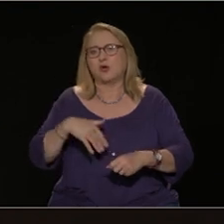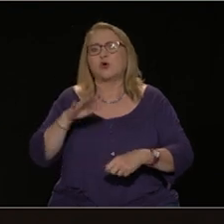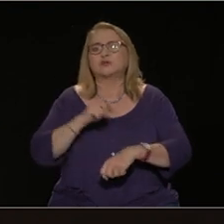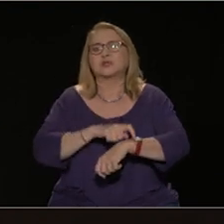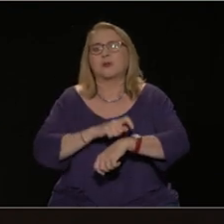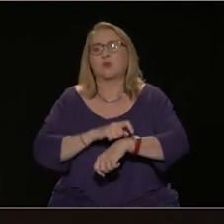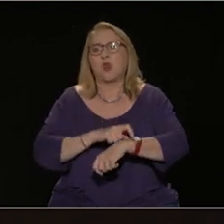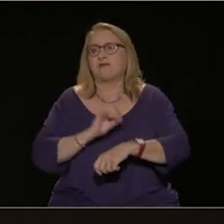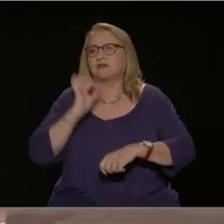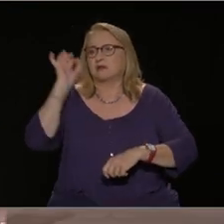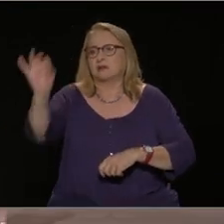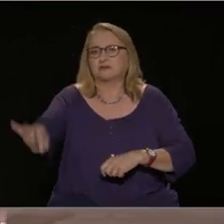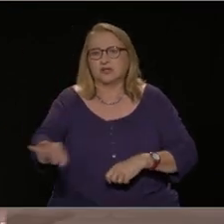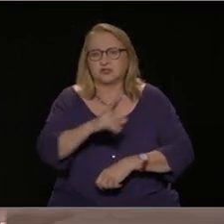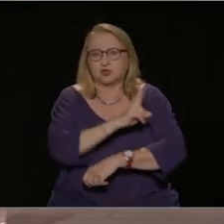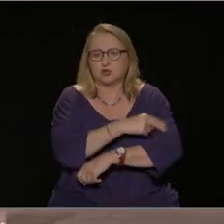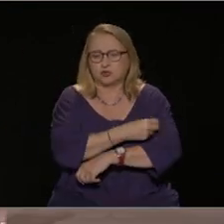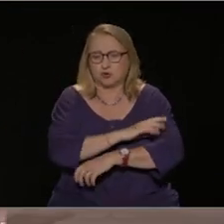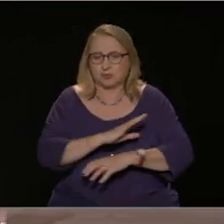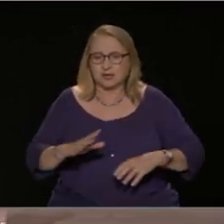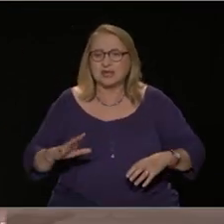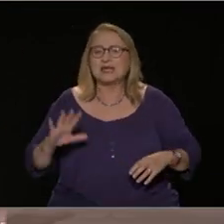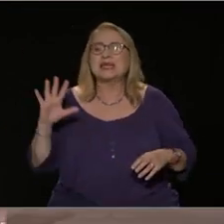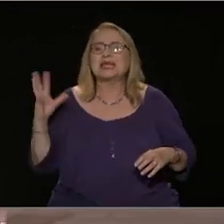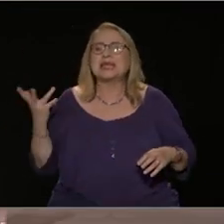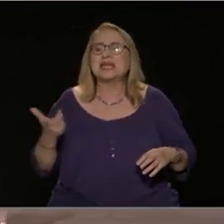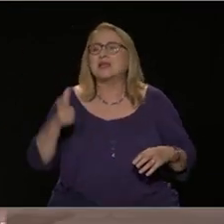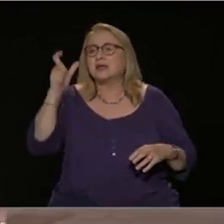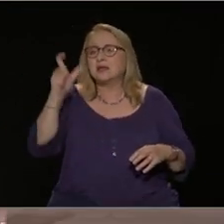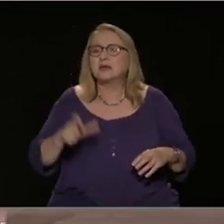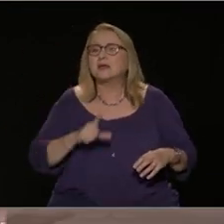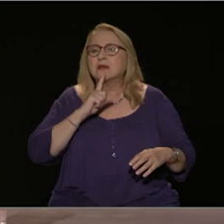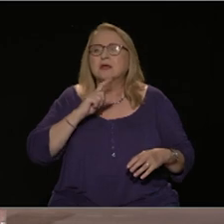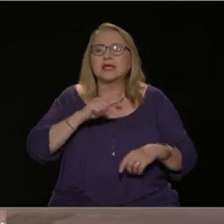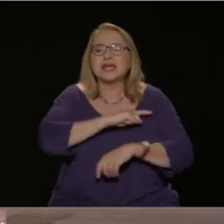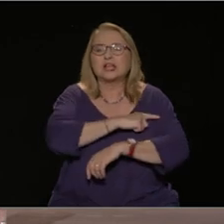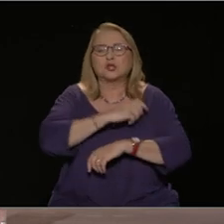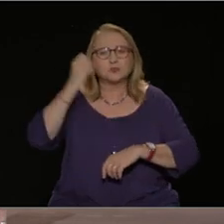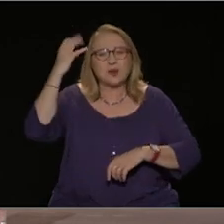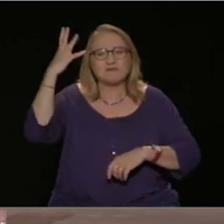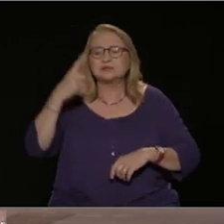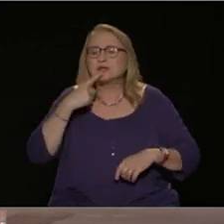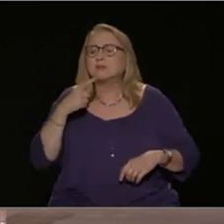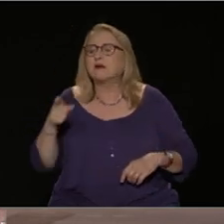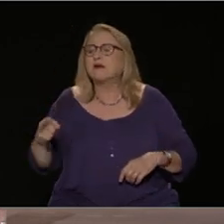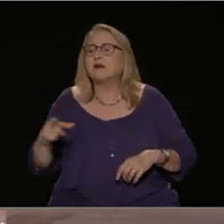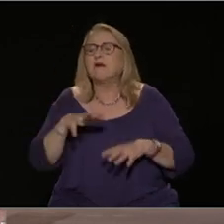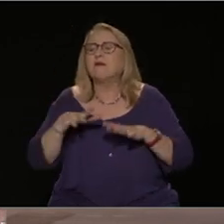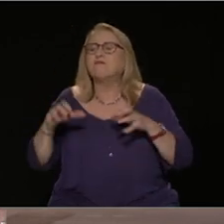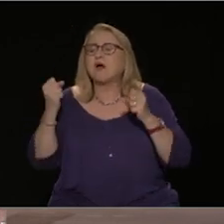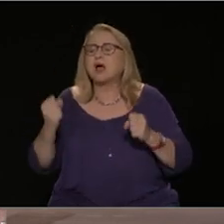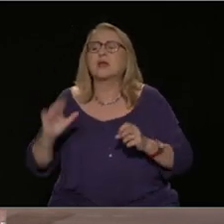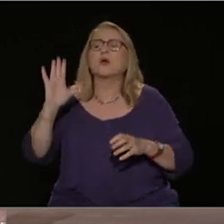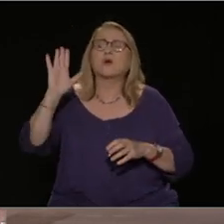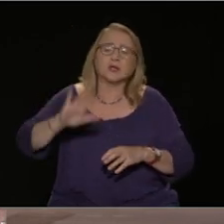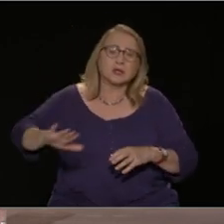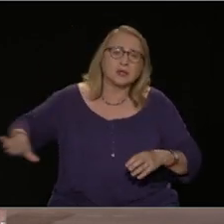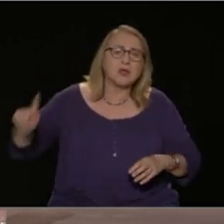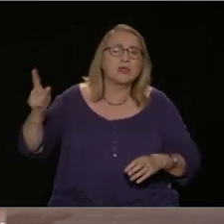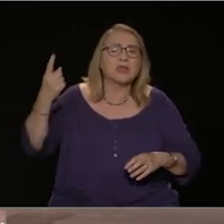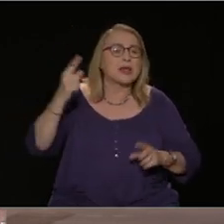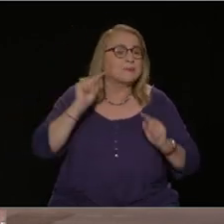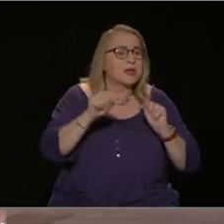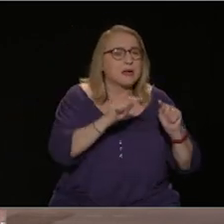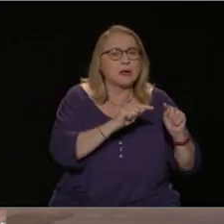τις τελευταίες μέρες, ή να τον ξεδιαλέγει κάποιος, όπως ο κύριος πνευματικός, γιατί ό,τι δεν αξίζει θεραπείας. Είχαν